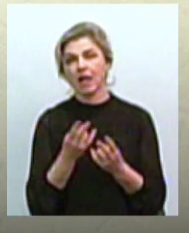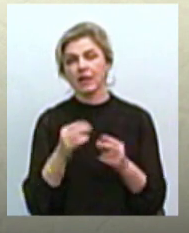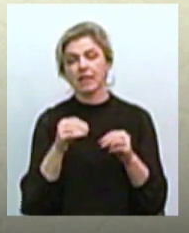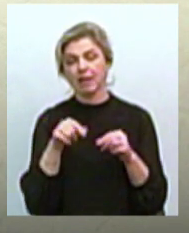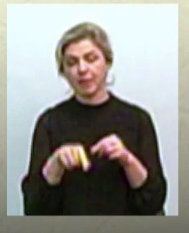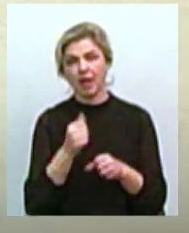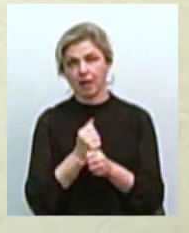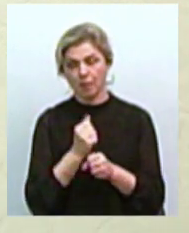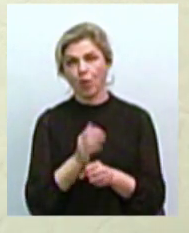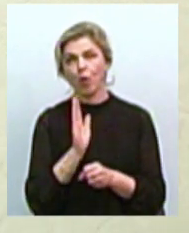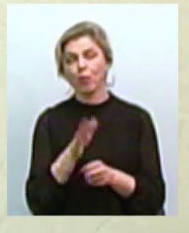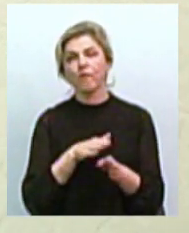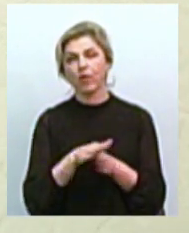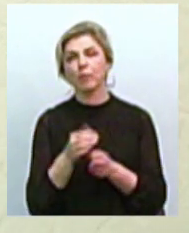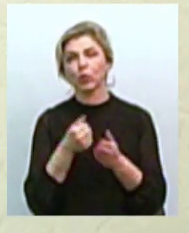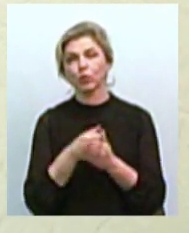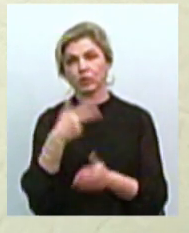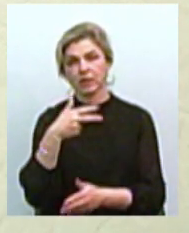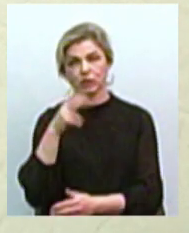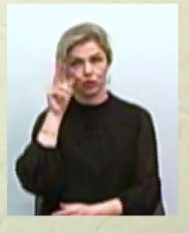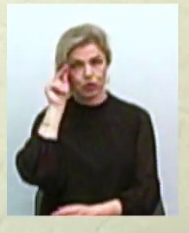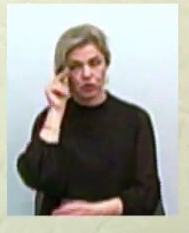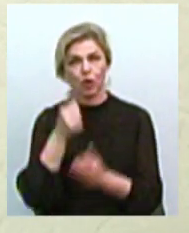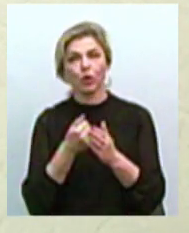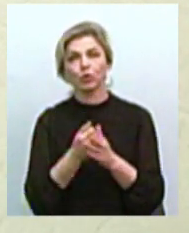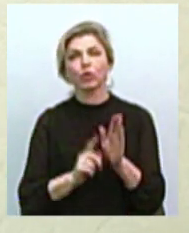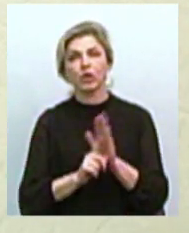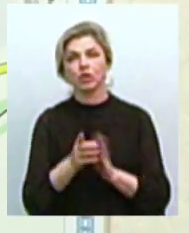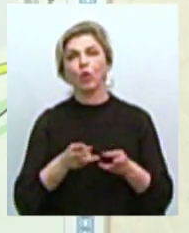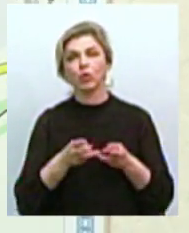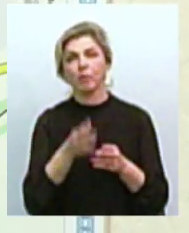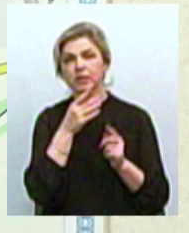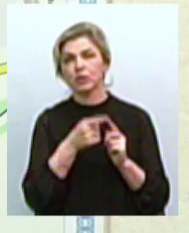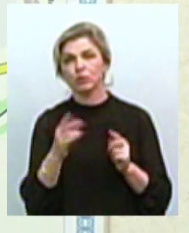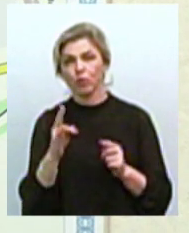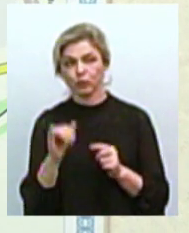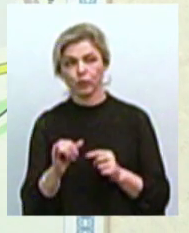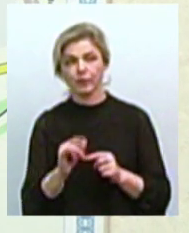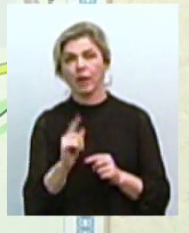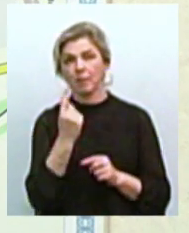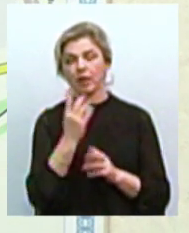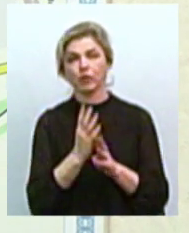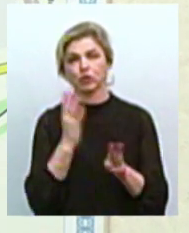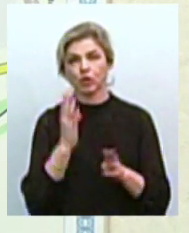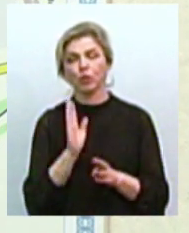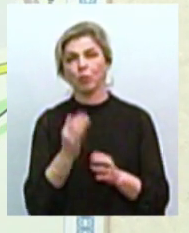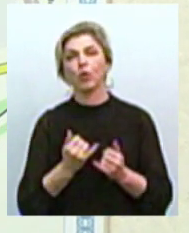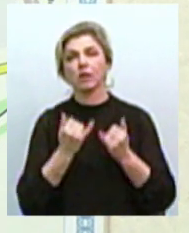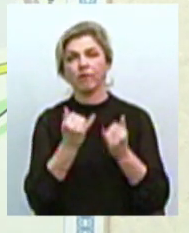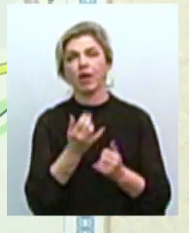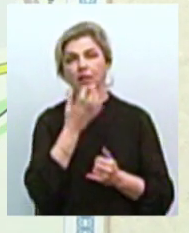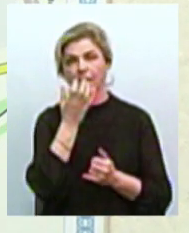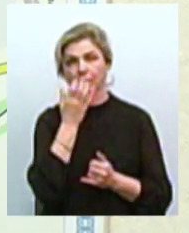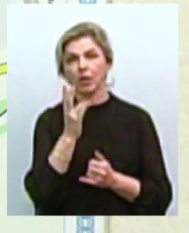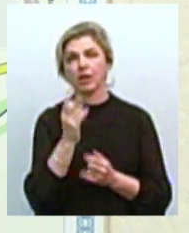виконані до 30-го числа, до початку опалювального сезону. В першу чергу будуть подаватися тепло на